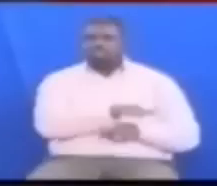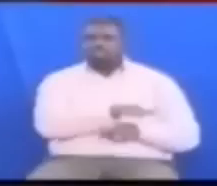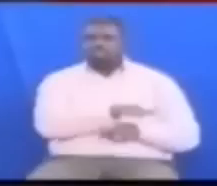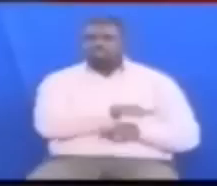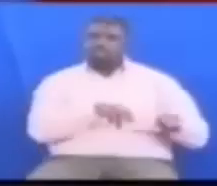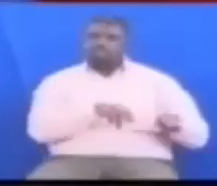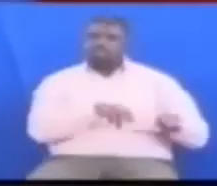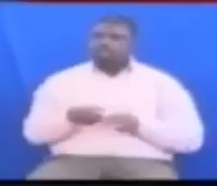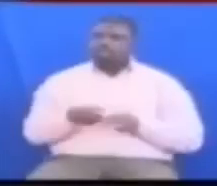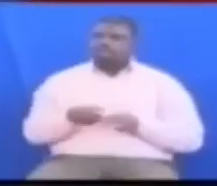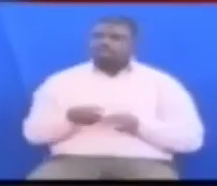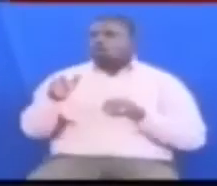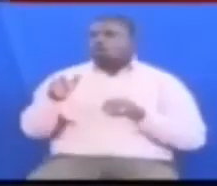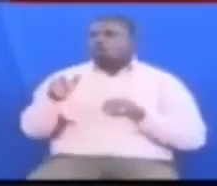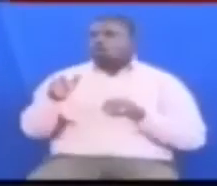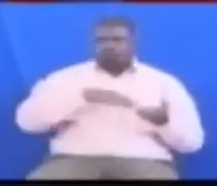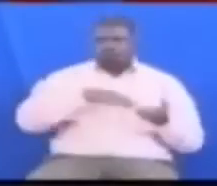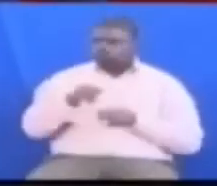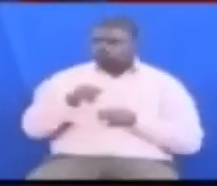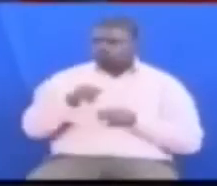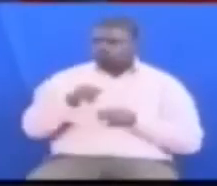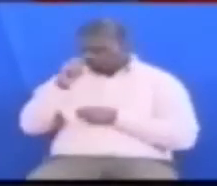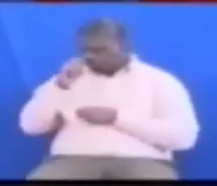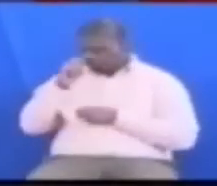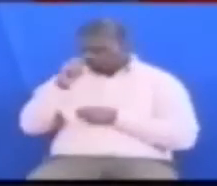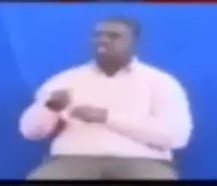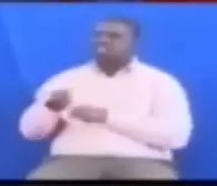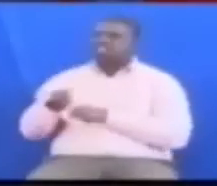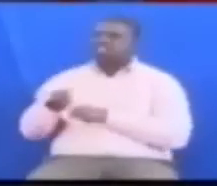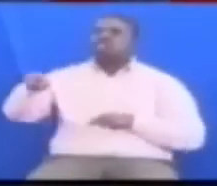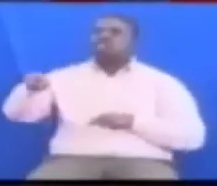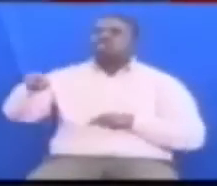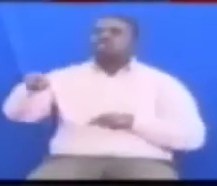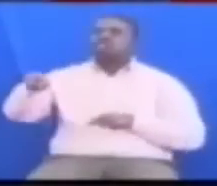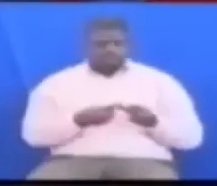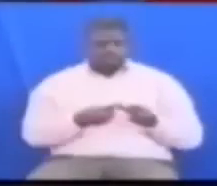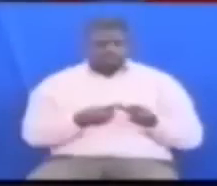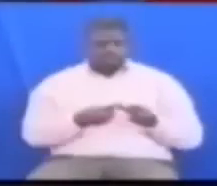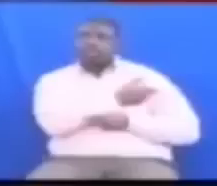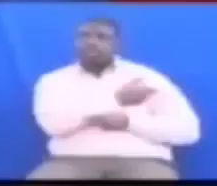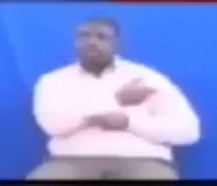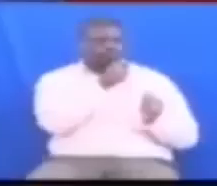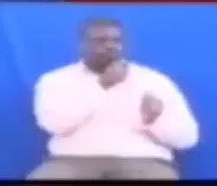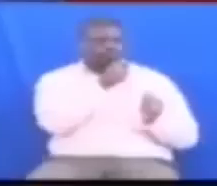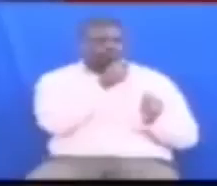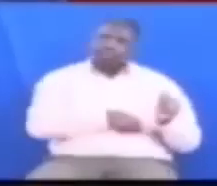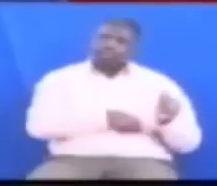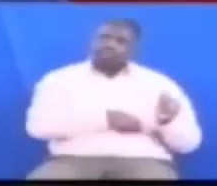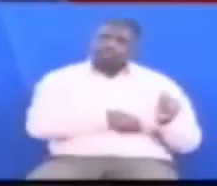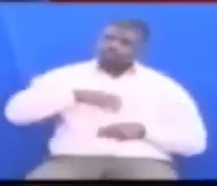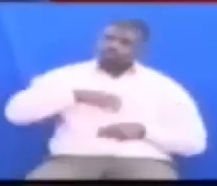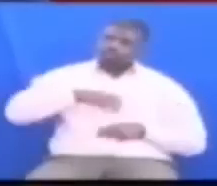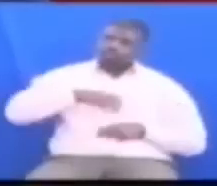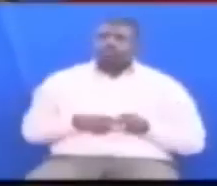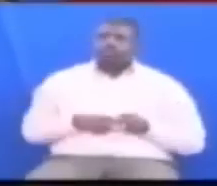ushunguzi uweze kufanyika Mweshima ya mbulapili Mizungumza swala la hospitali ya mtuwara Hospitali zetu za mtuwara